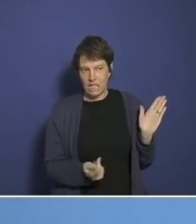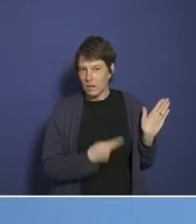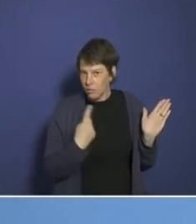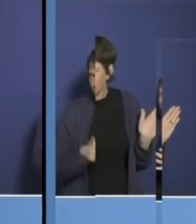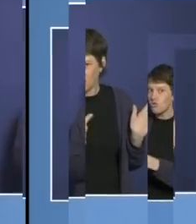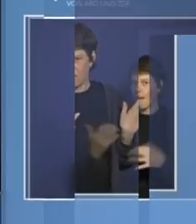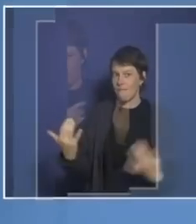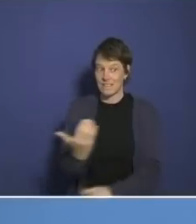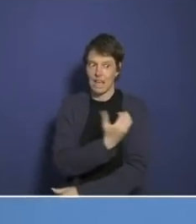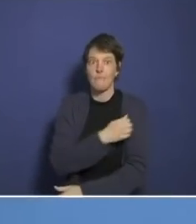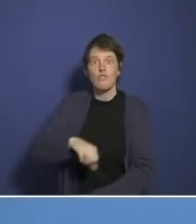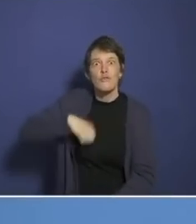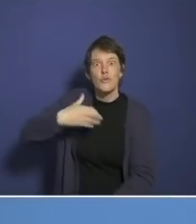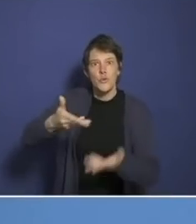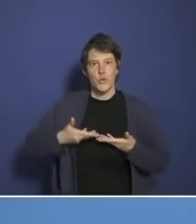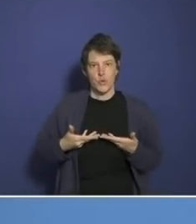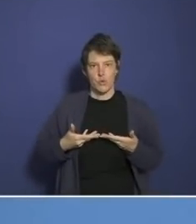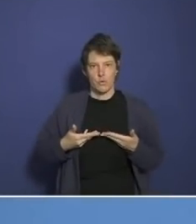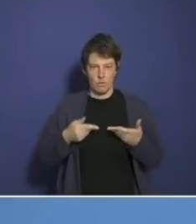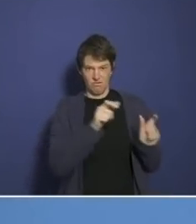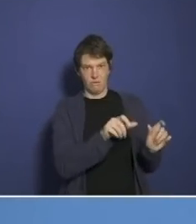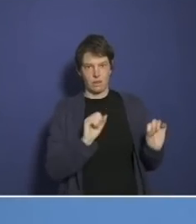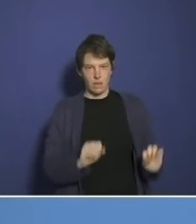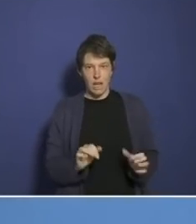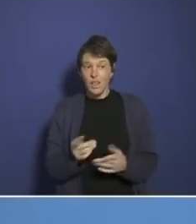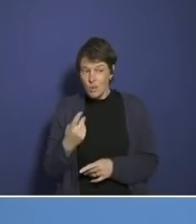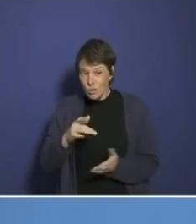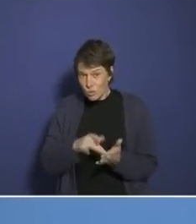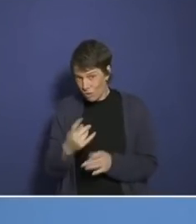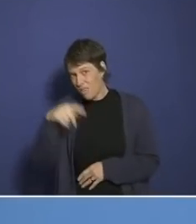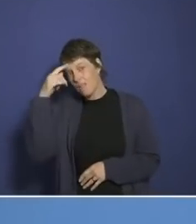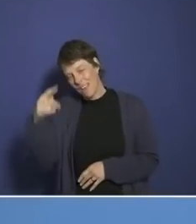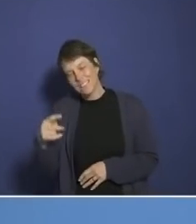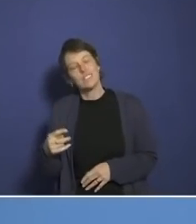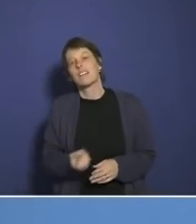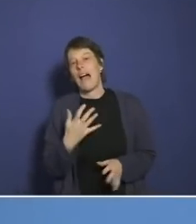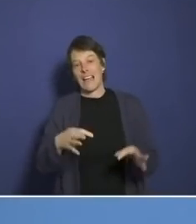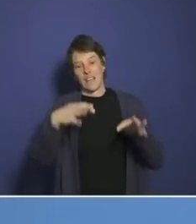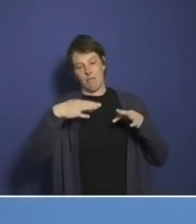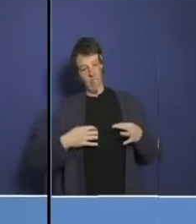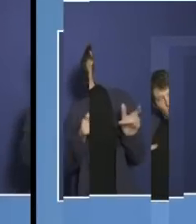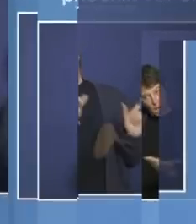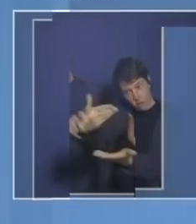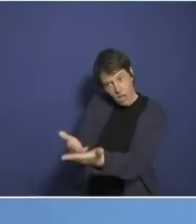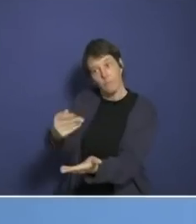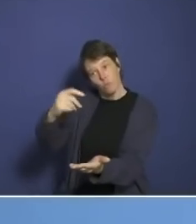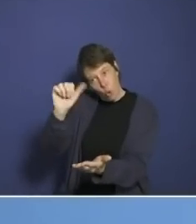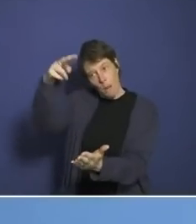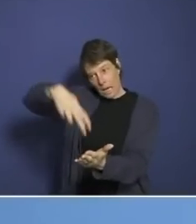Faszinierend. Denn wir wissen, die Impfung kann nicht immer vor Infektion, vor Ansteckung schützen.